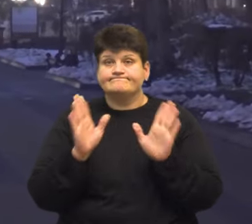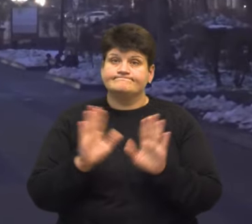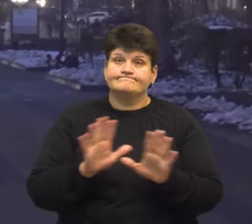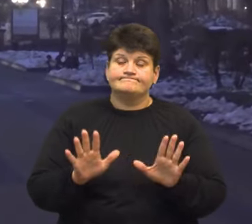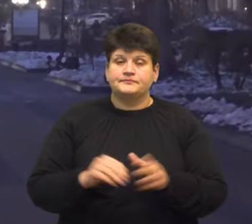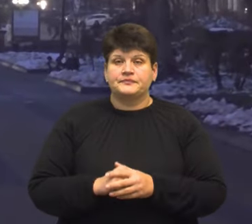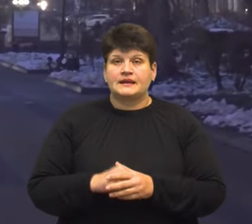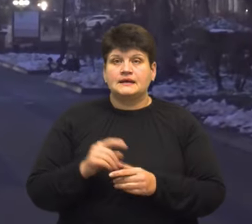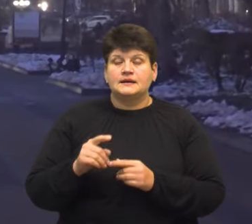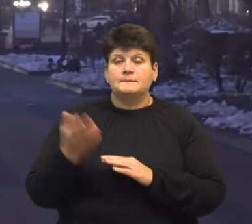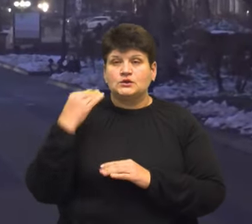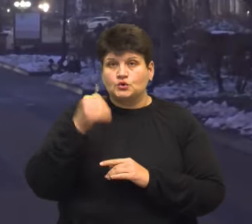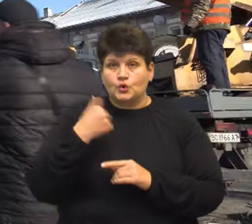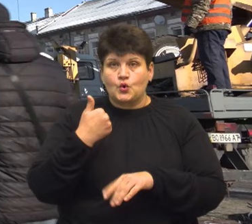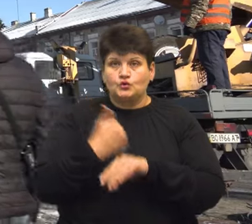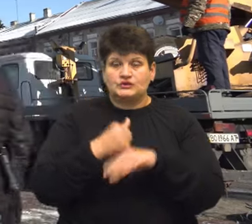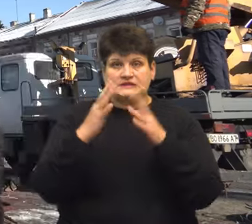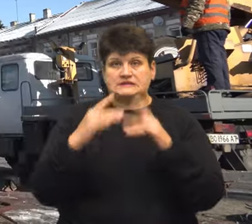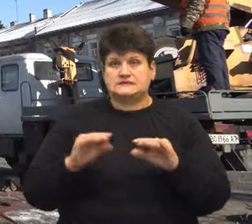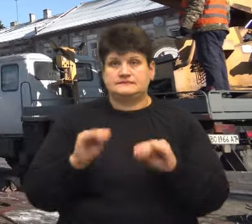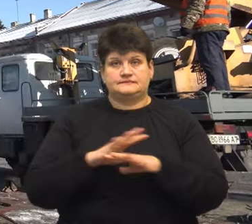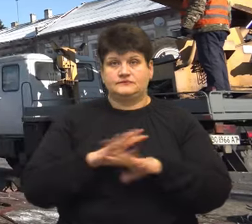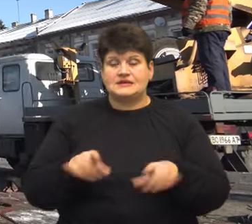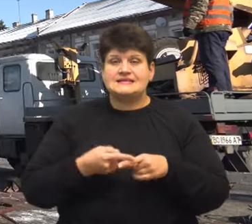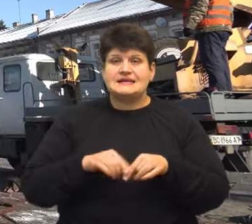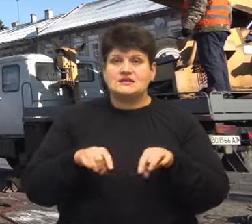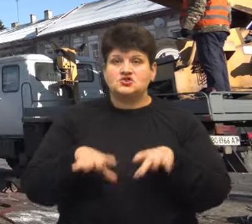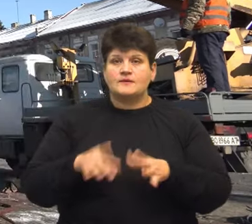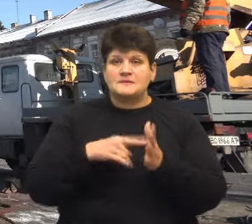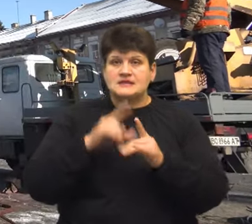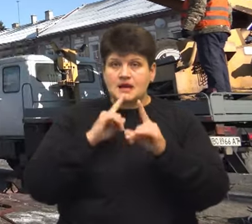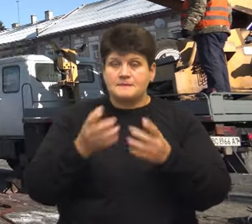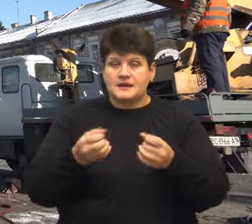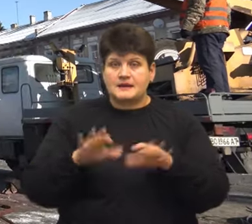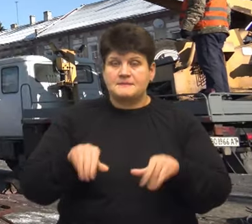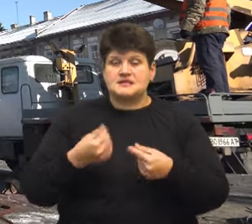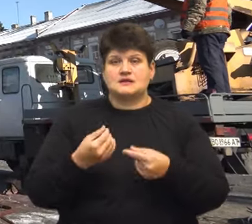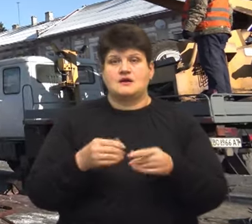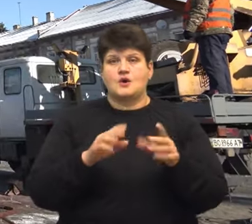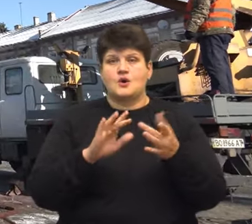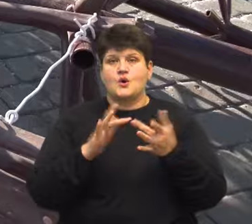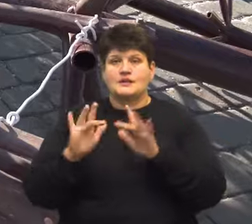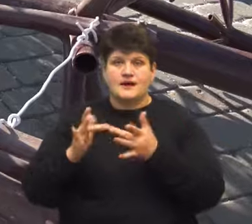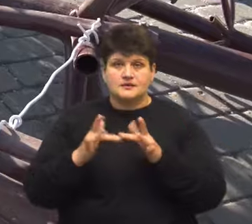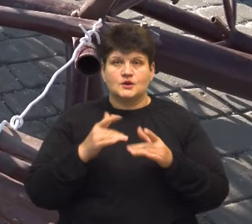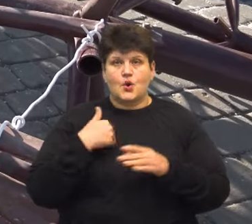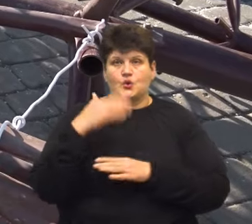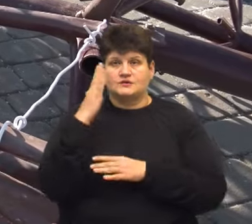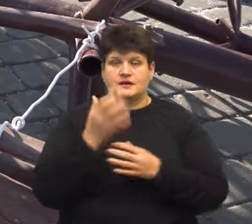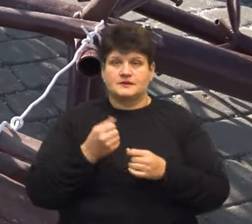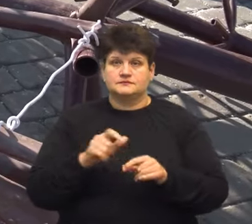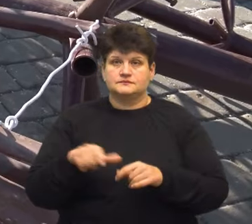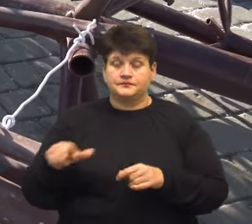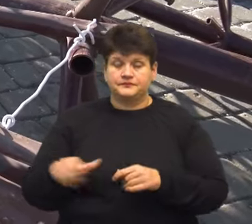минулого року головної ялинки в Тернополі не встановлювали. Таке рішення у міській раді прийняли після онлайн-голосування, яке провели серед жителів громади. Максим